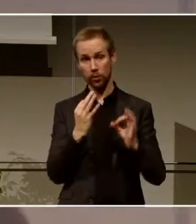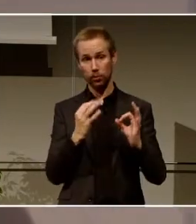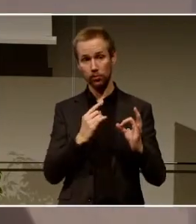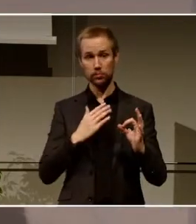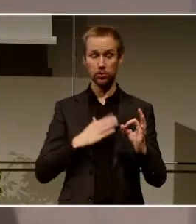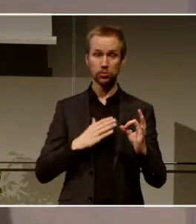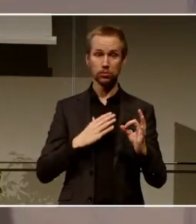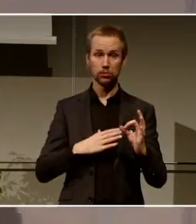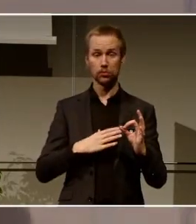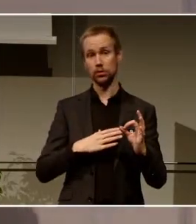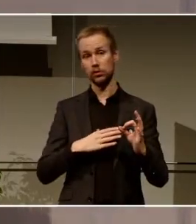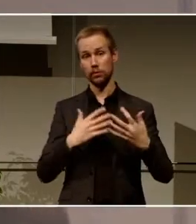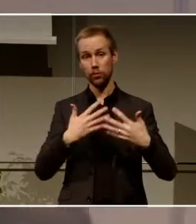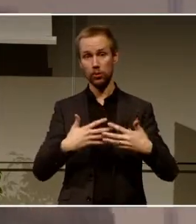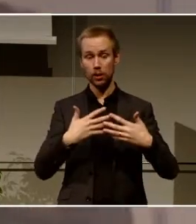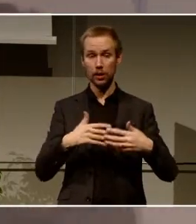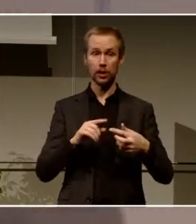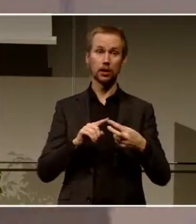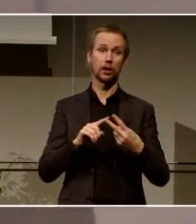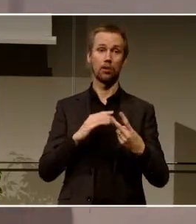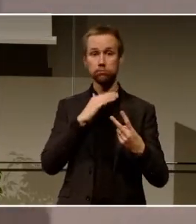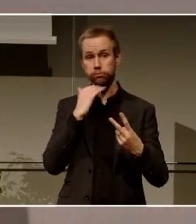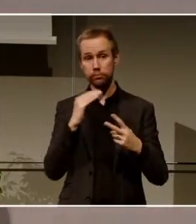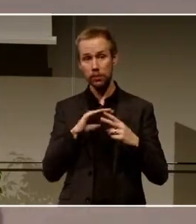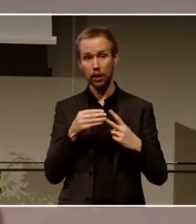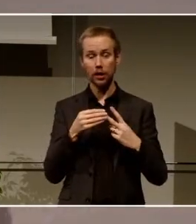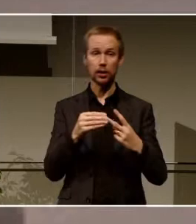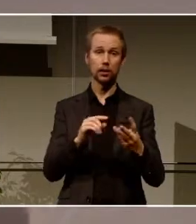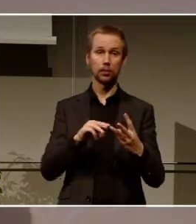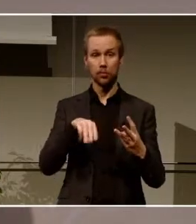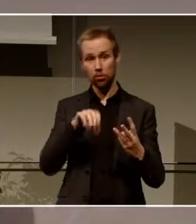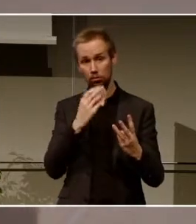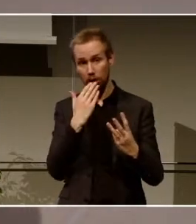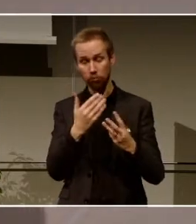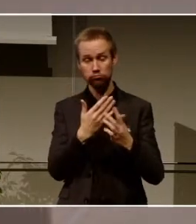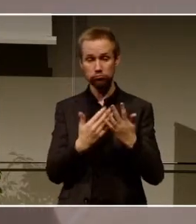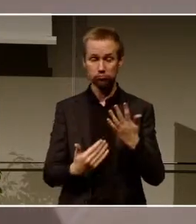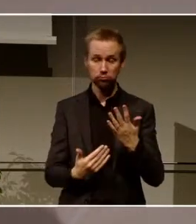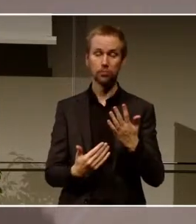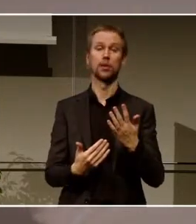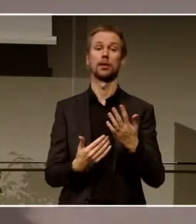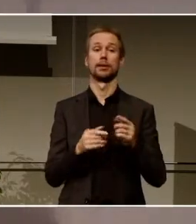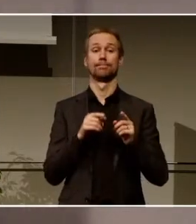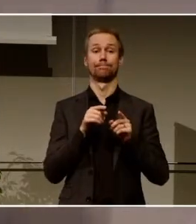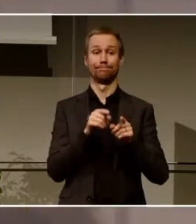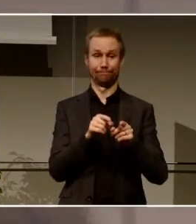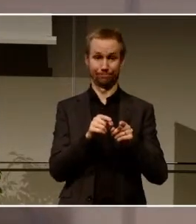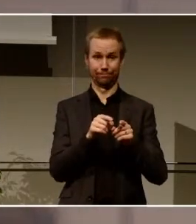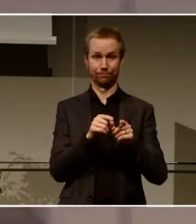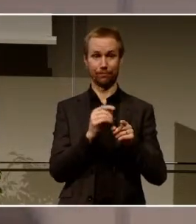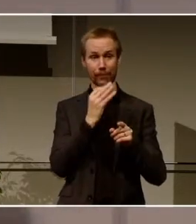fungerade. Om de fick tillräcklig handledning och sådana frågor. Och det materialet gav oss viktiga